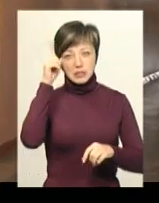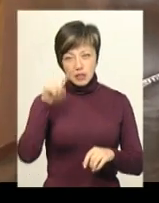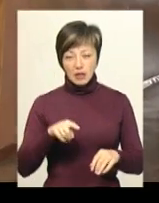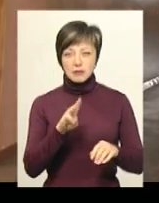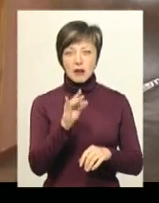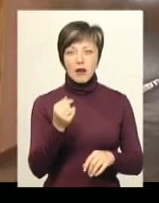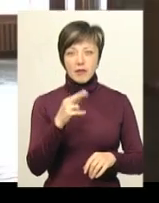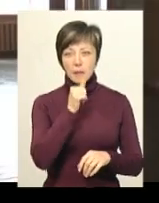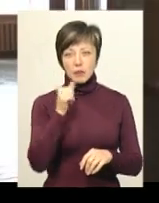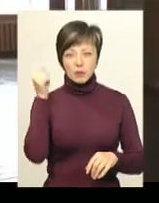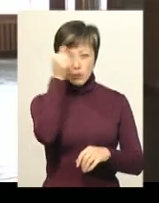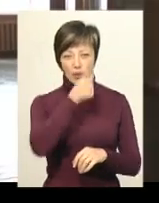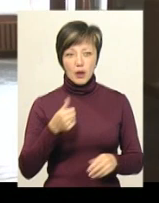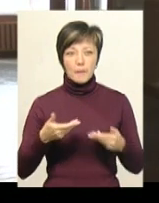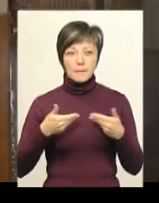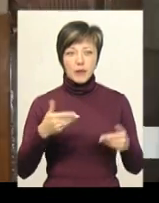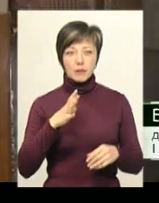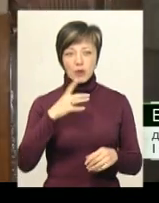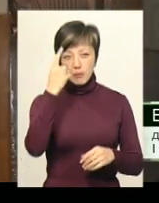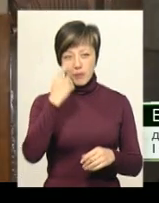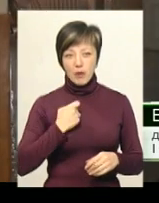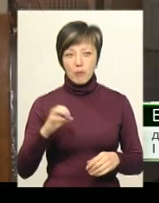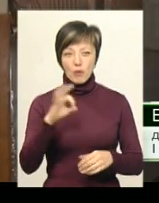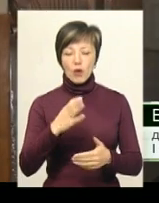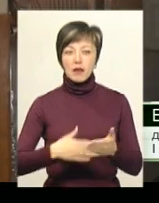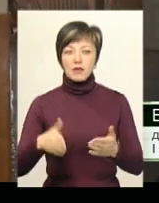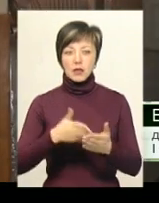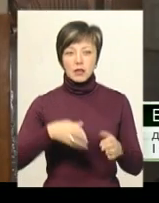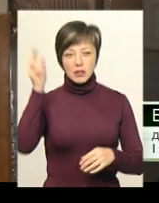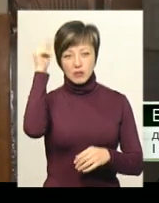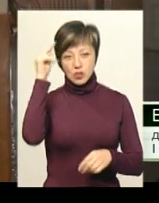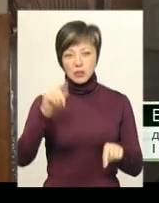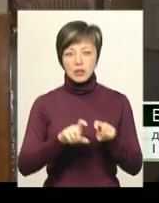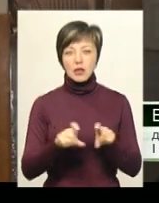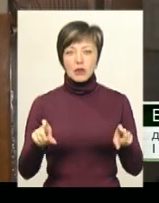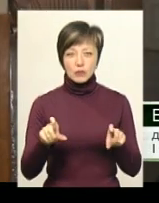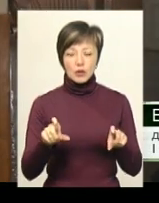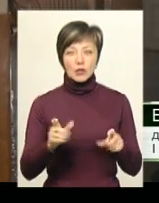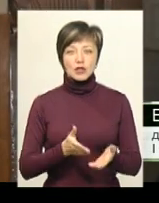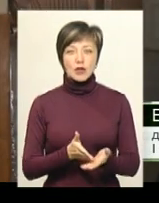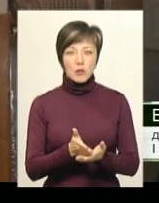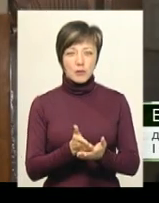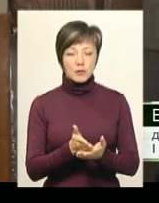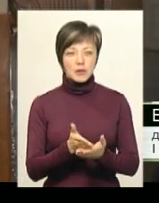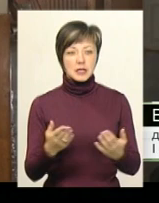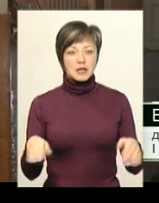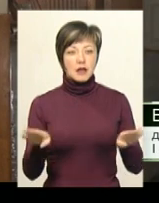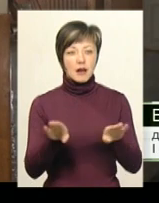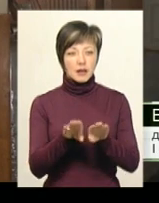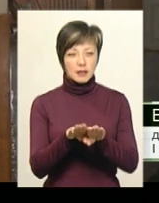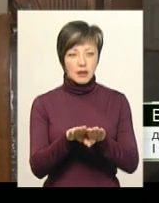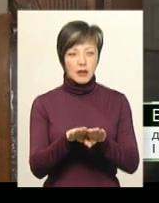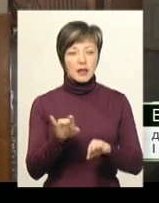з травня минулого року. Ми були попереджені про ліквідацію навчального закладу шляхом закриття.